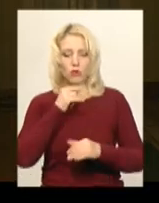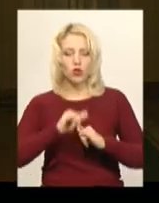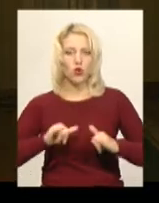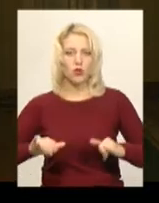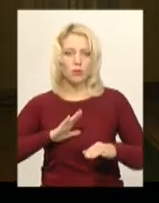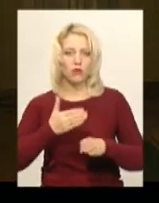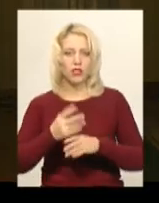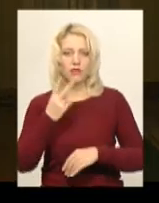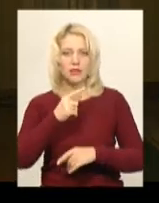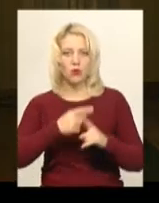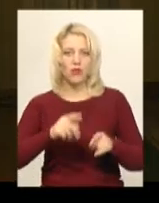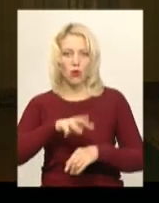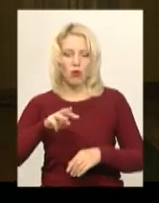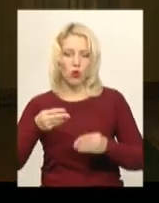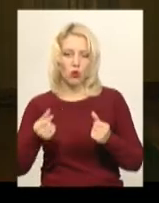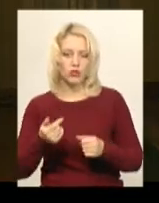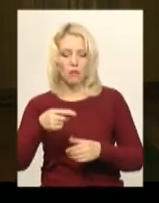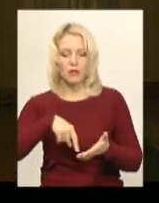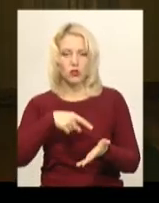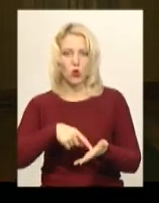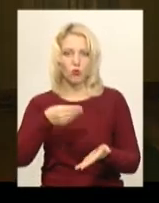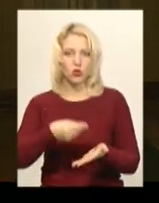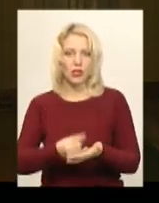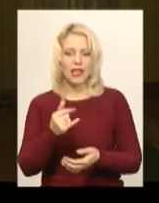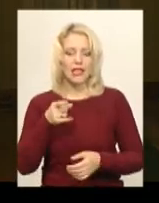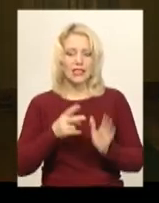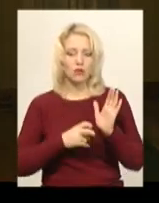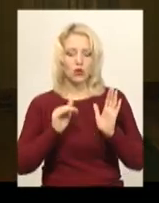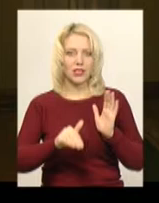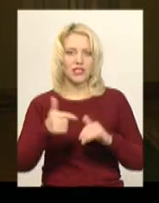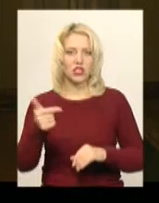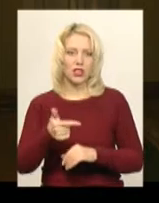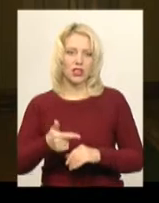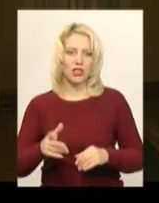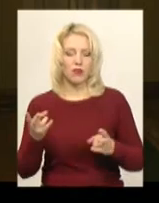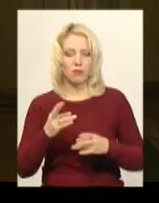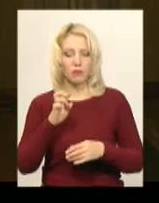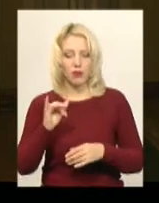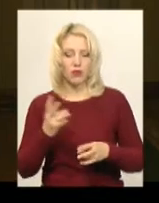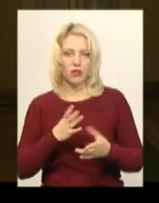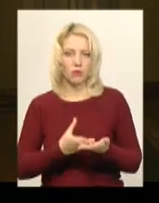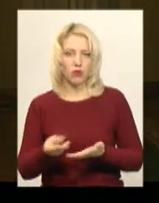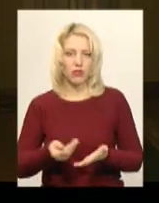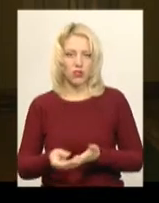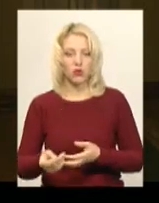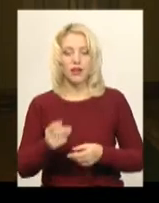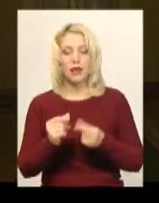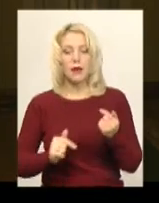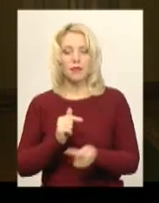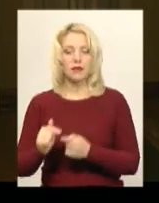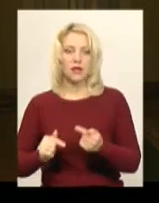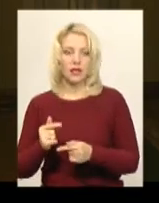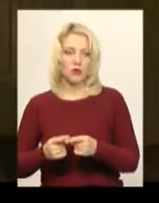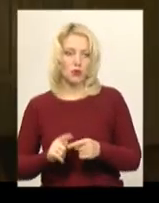,5 мільйона коштів з міського бюджету і 700 тисяч гривень мали би профінансувати підприємці